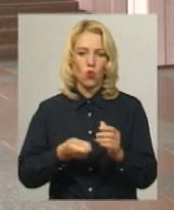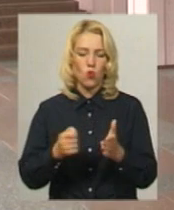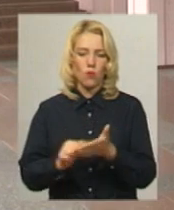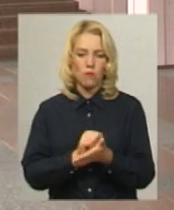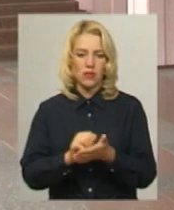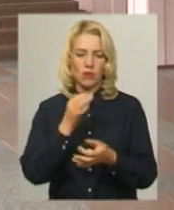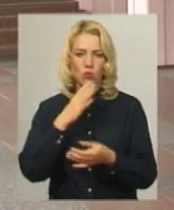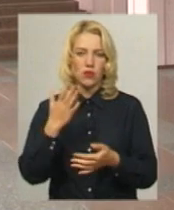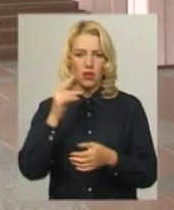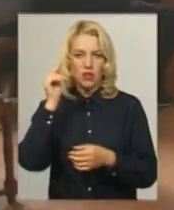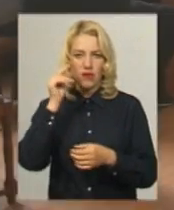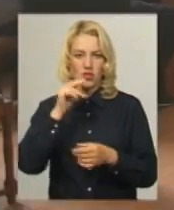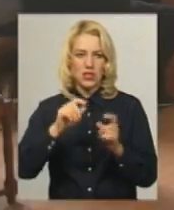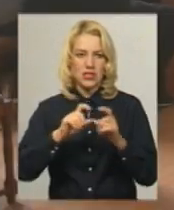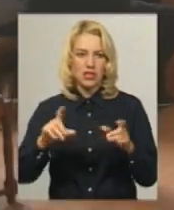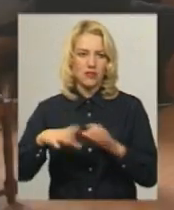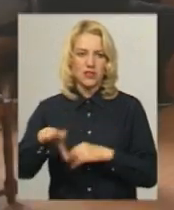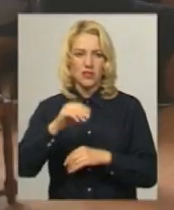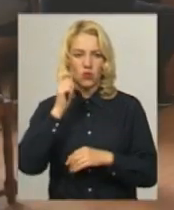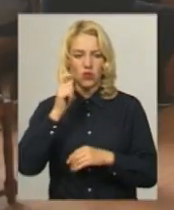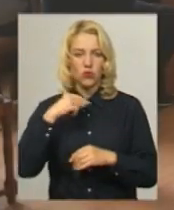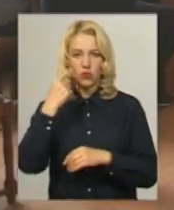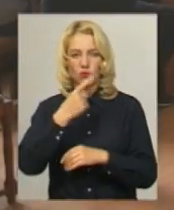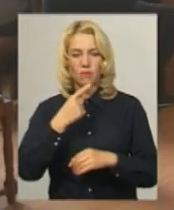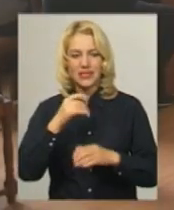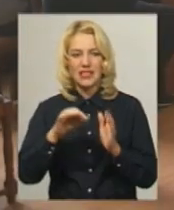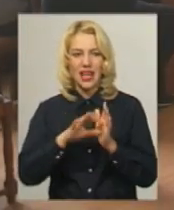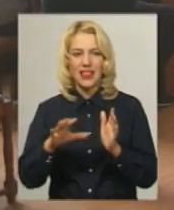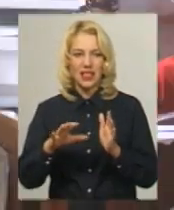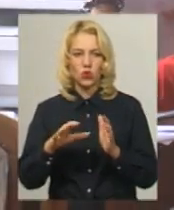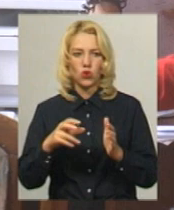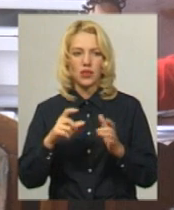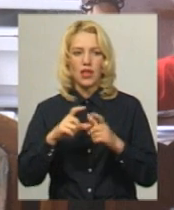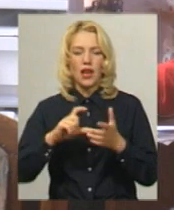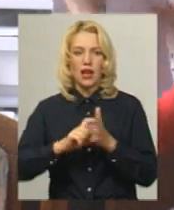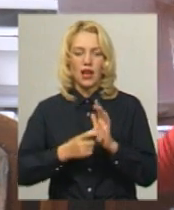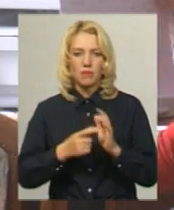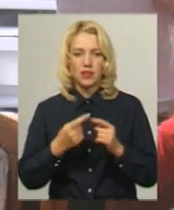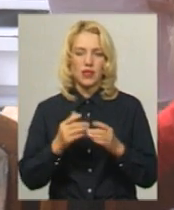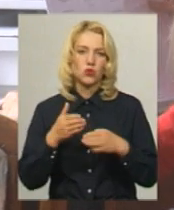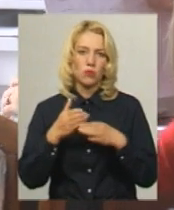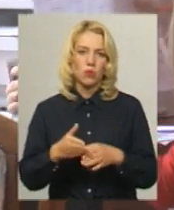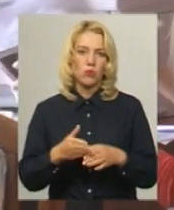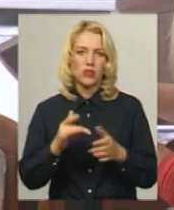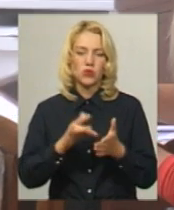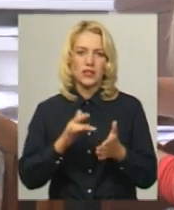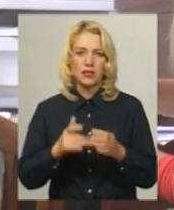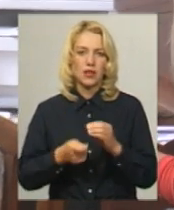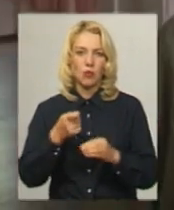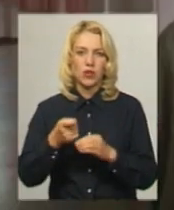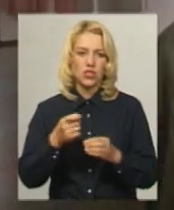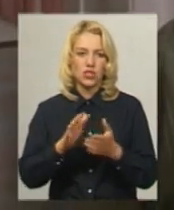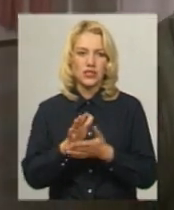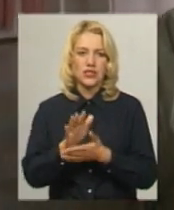закладу у всій Україні. Електронні кабінети вступникам допомагають створювати в Центрі подачі електронних заяв. Усі послуги тут